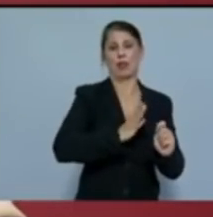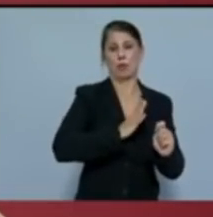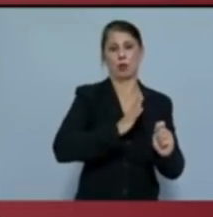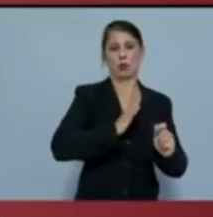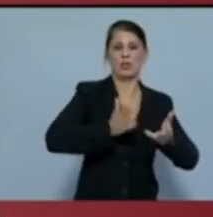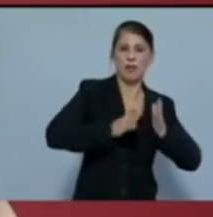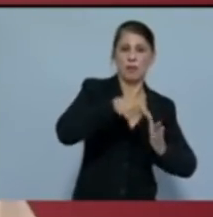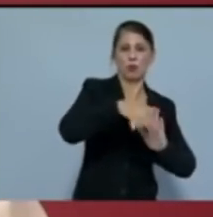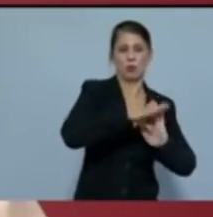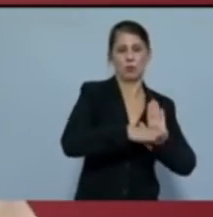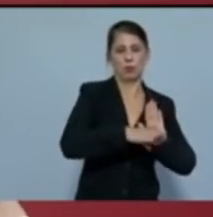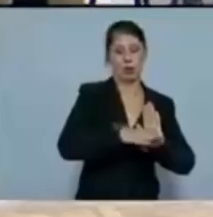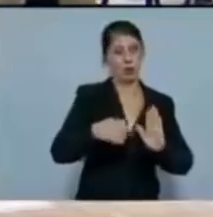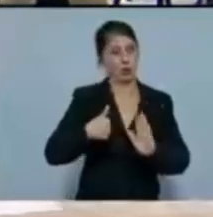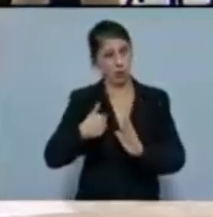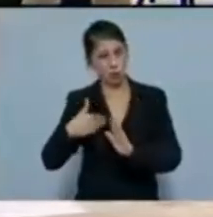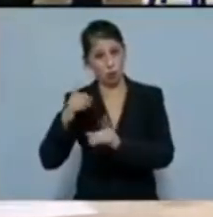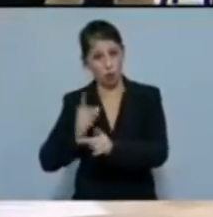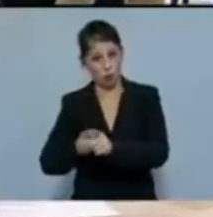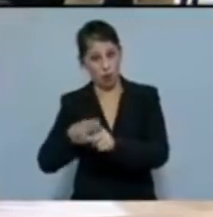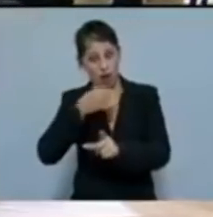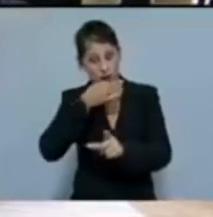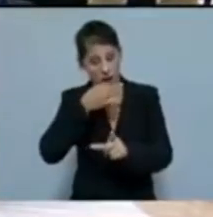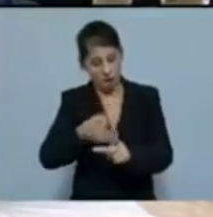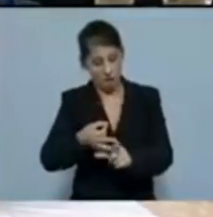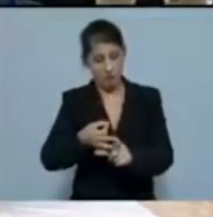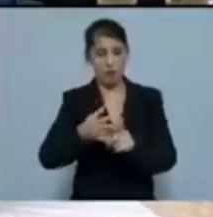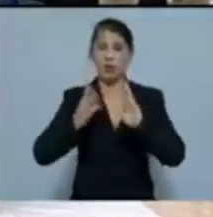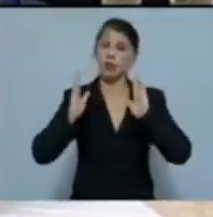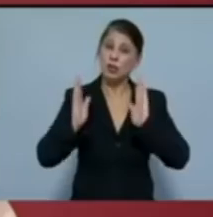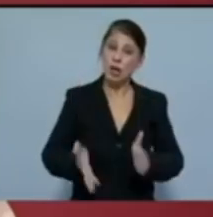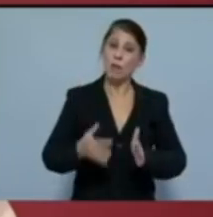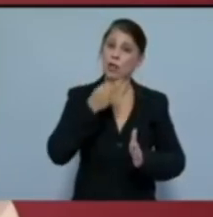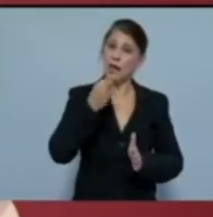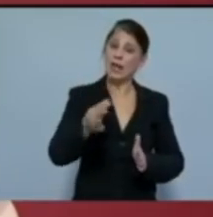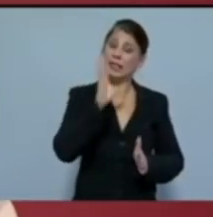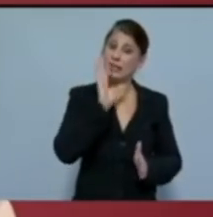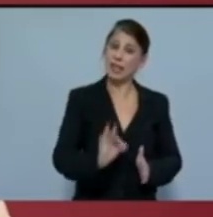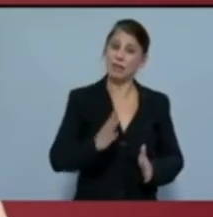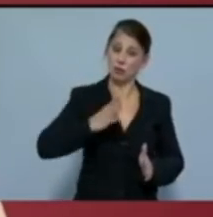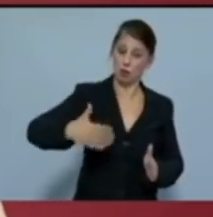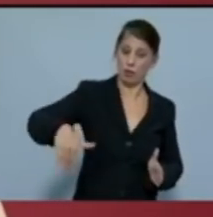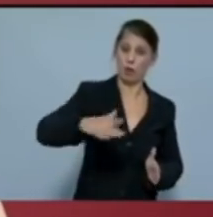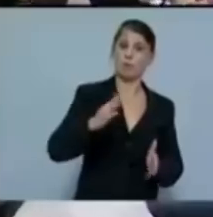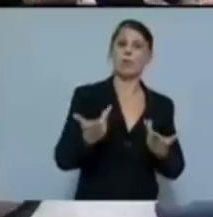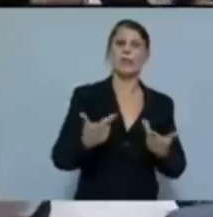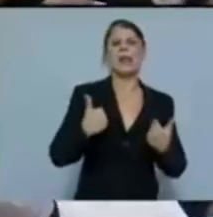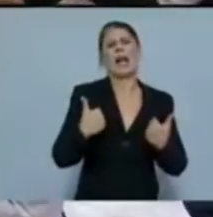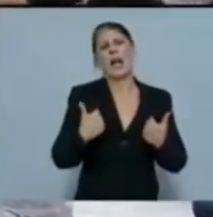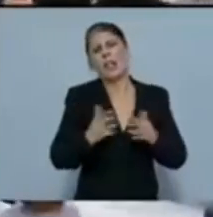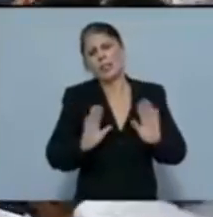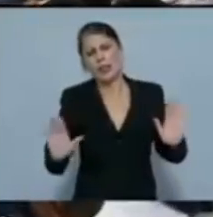συστήματος. Το ΚΚΕ λέει και μπορεί να λέει την αλήθεια στο λαό γιατί δεν έχει